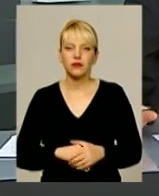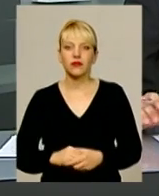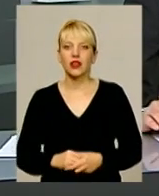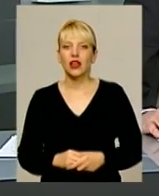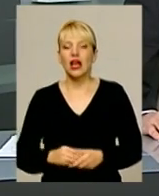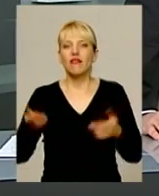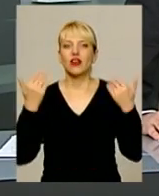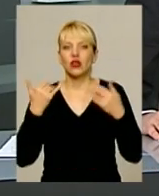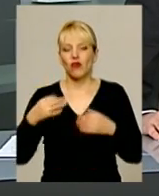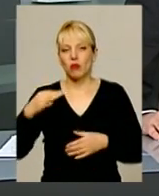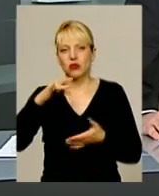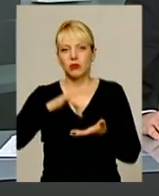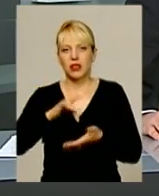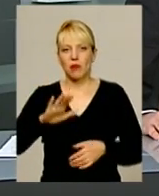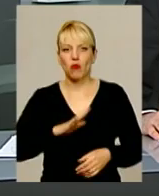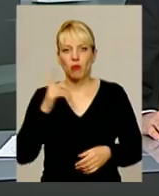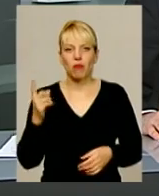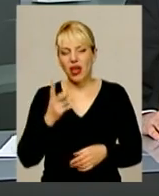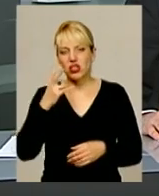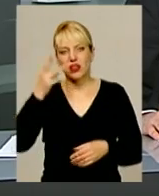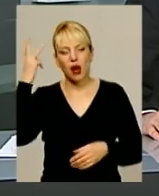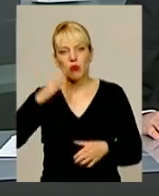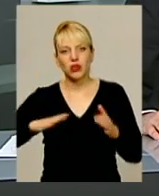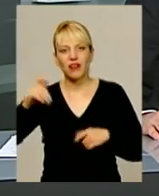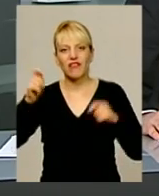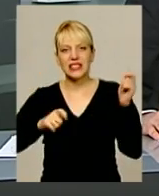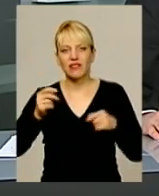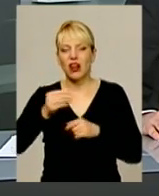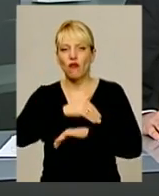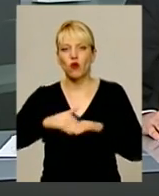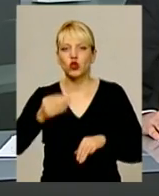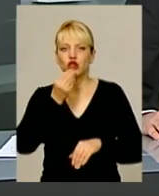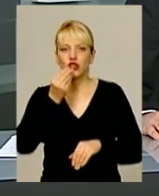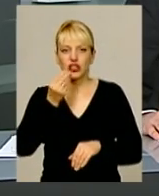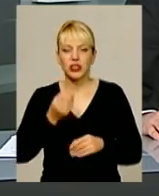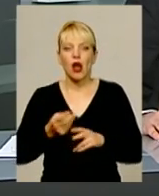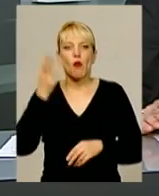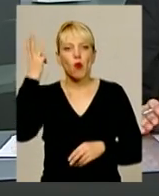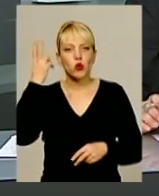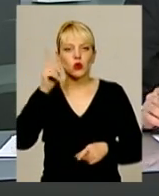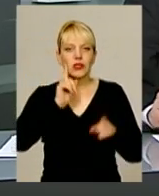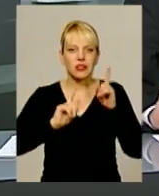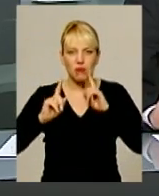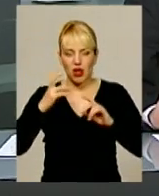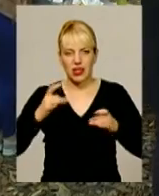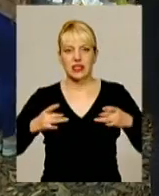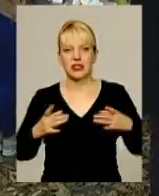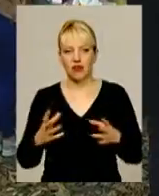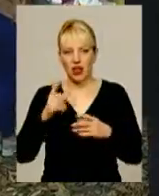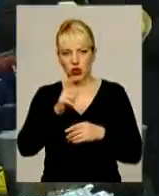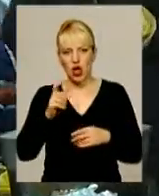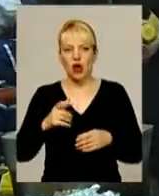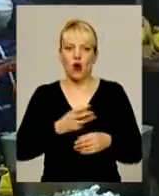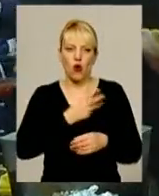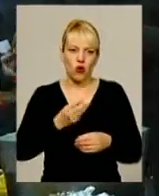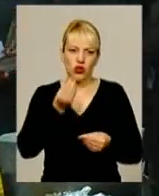Вихідними в обласному центрі відбувся перший на поділлі фестиваль вуточної їжі про скурівські смаколики. На святі краяни охоче